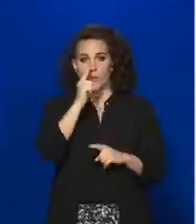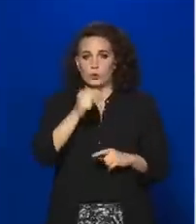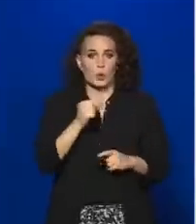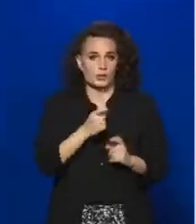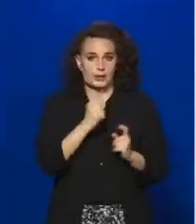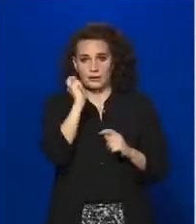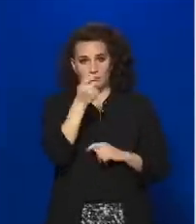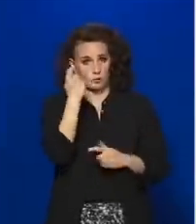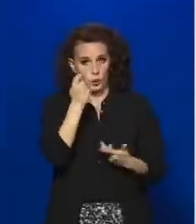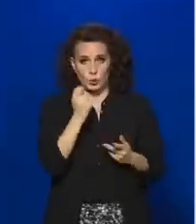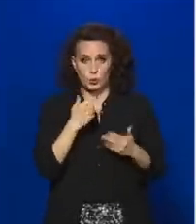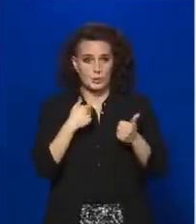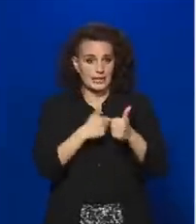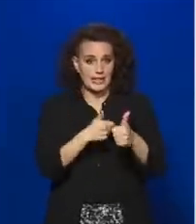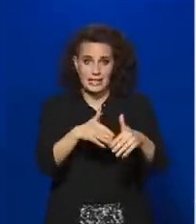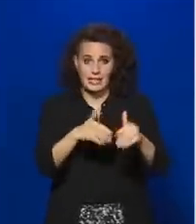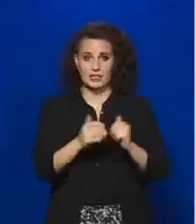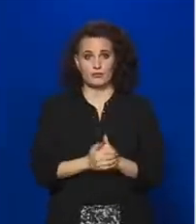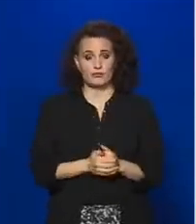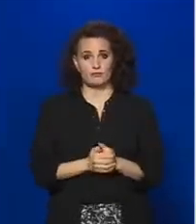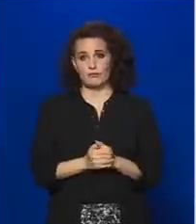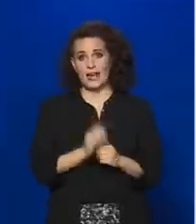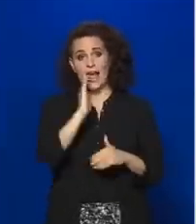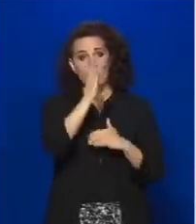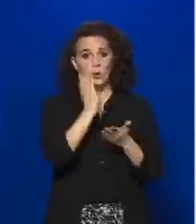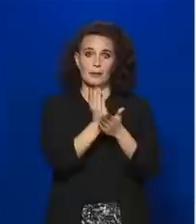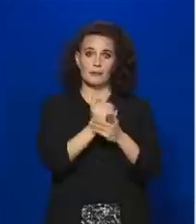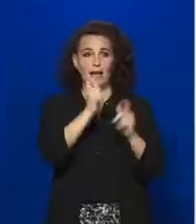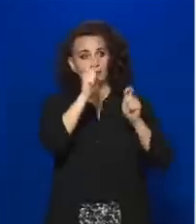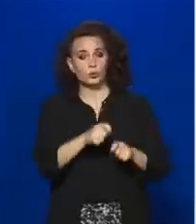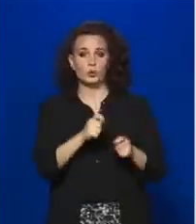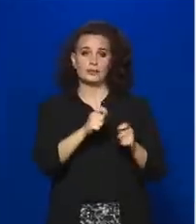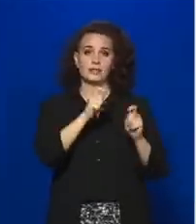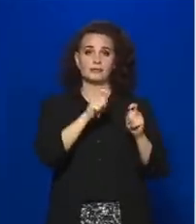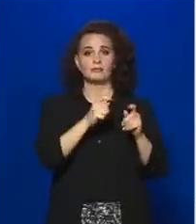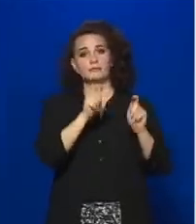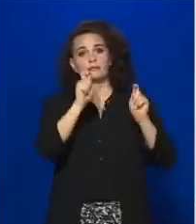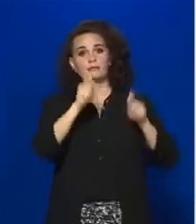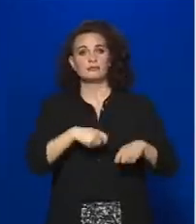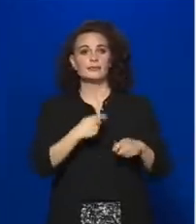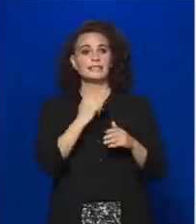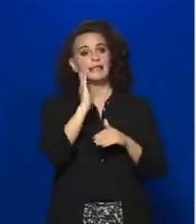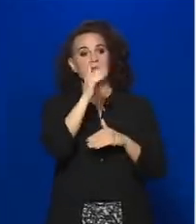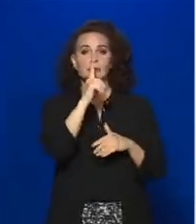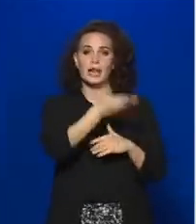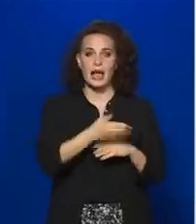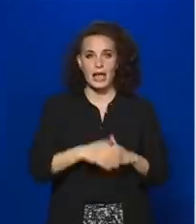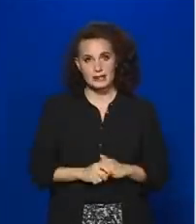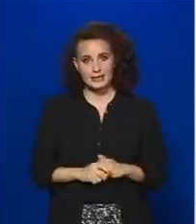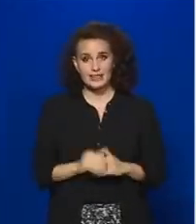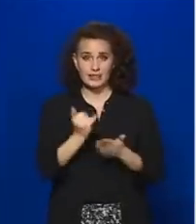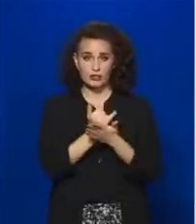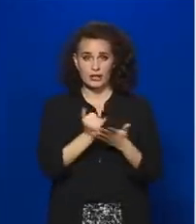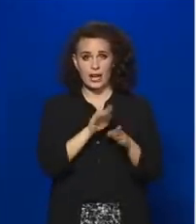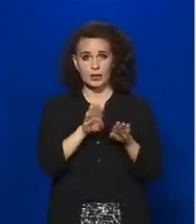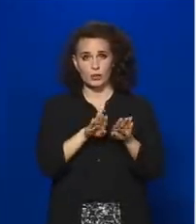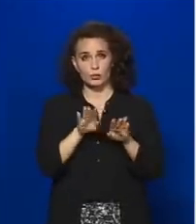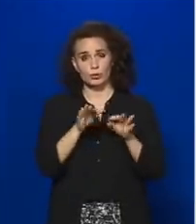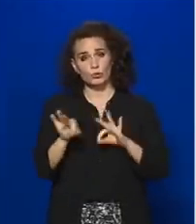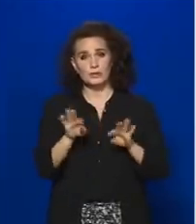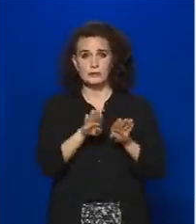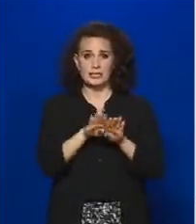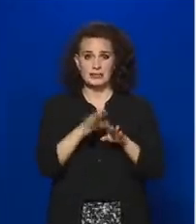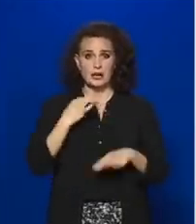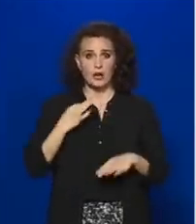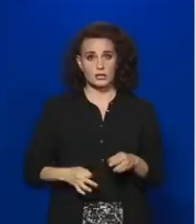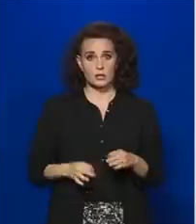zajlik, ahol előre megírták az ítéletet, és még a igazságú miniszterasszonynak a beszélét